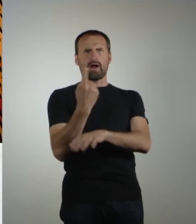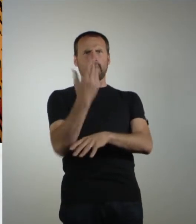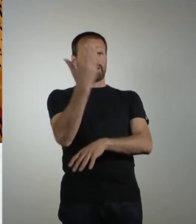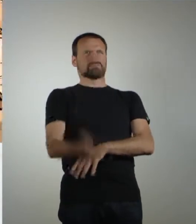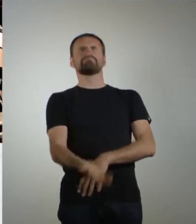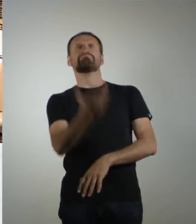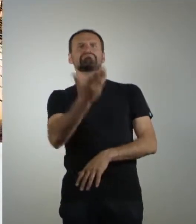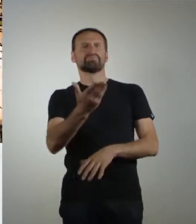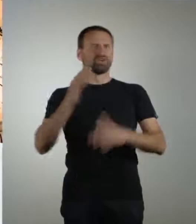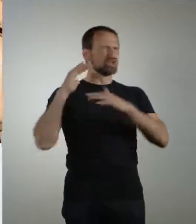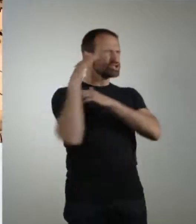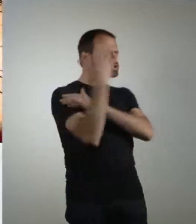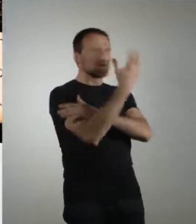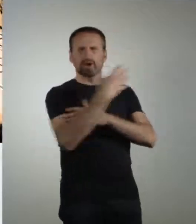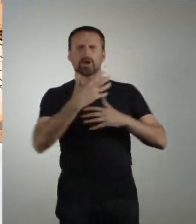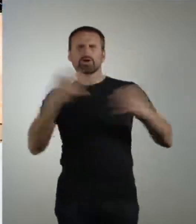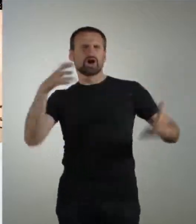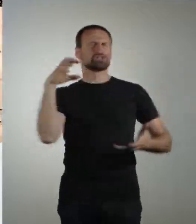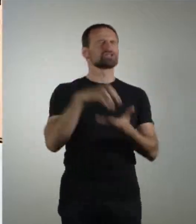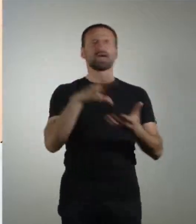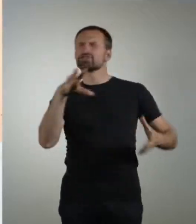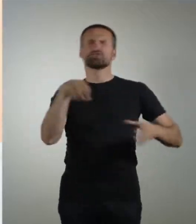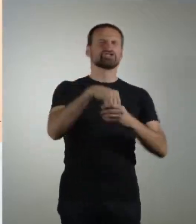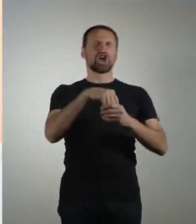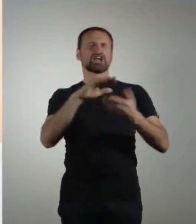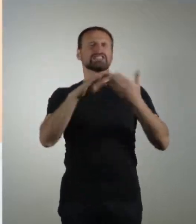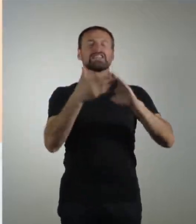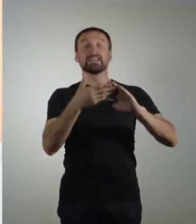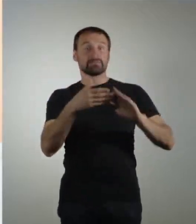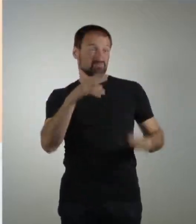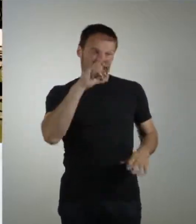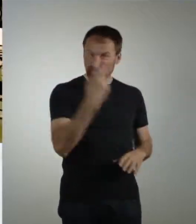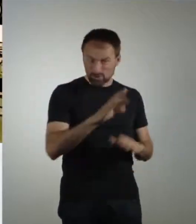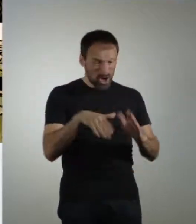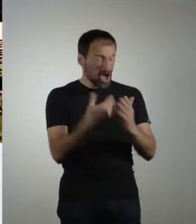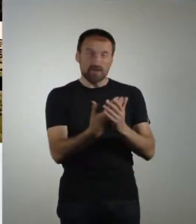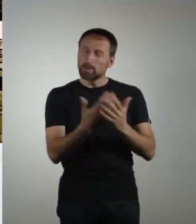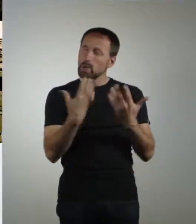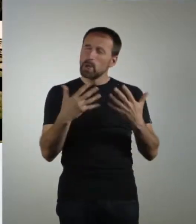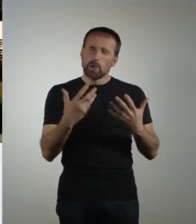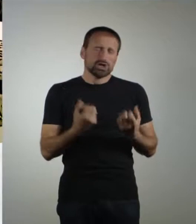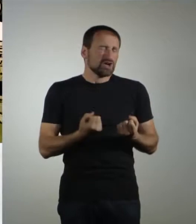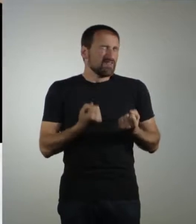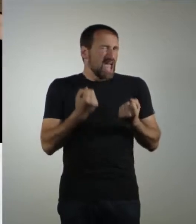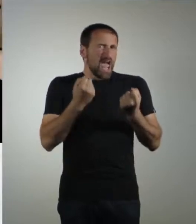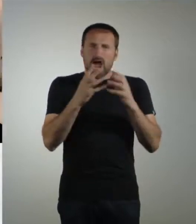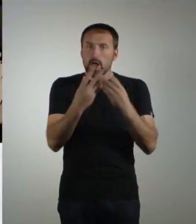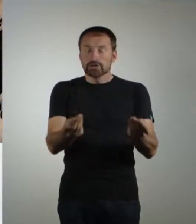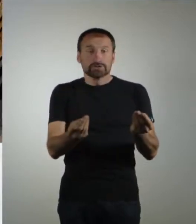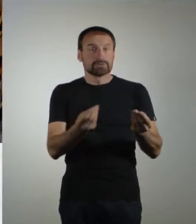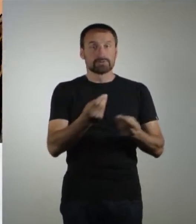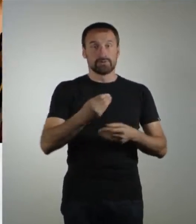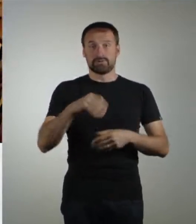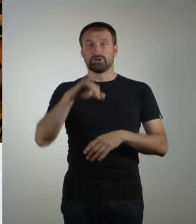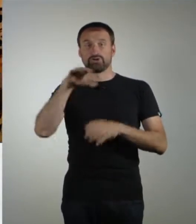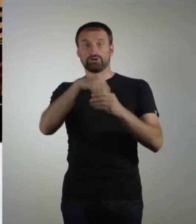Auf sich allein gestellt im Dschungel der Großstadt Join City. Versuche eine schier unlösbare Aufgabe zu lösen. Die Pflanze im